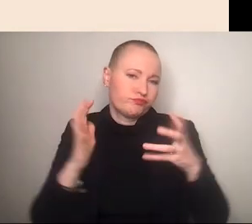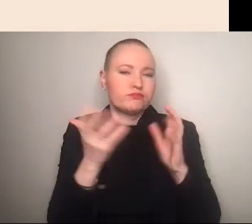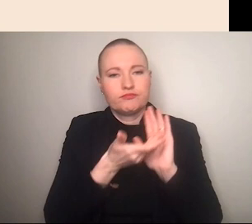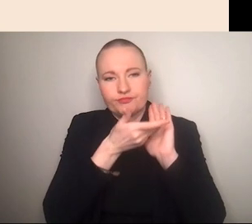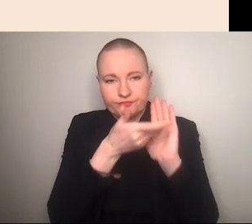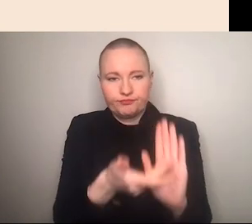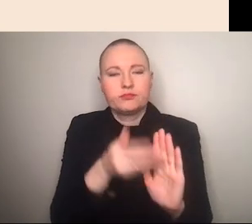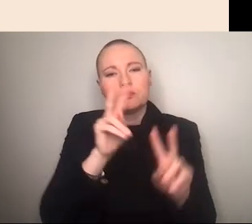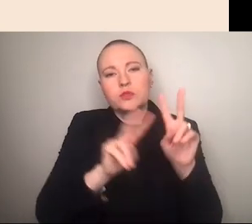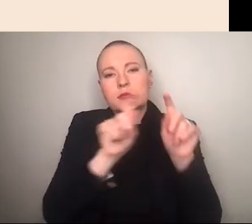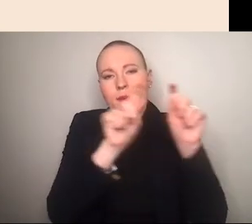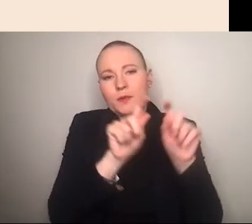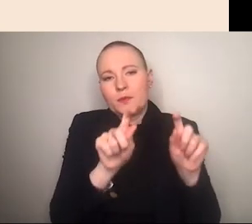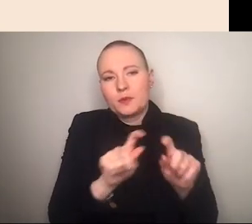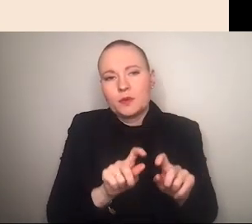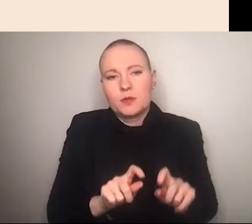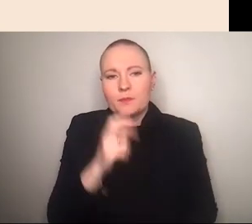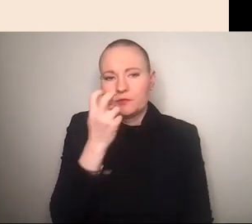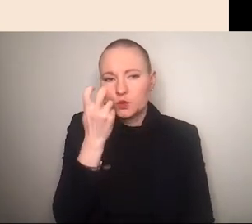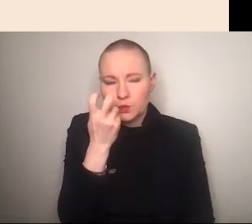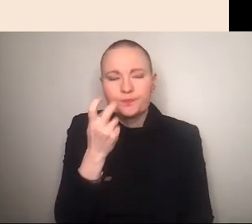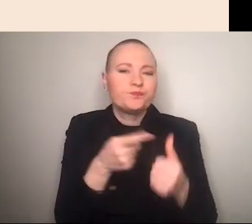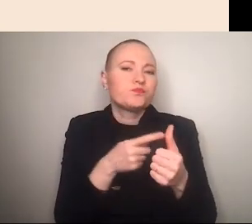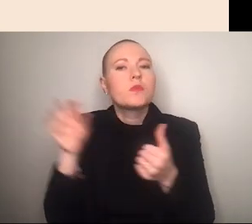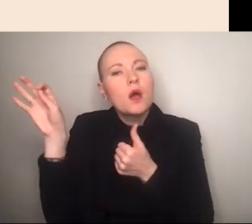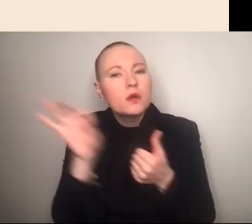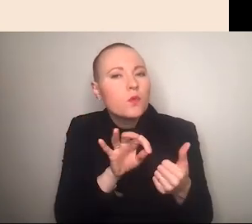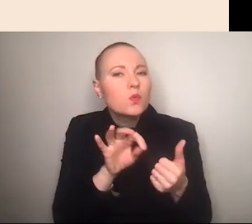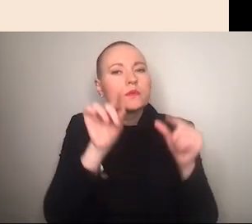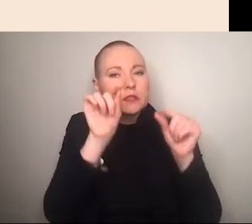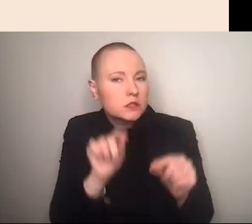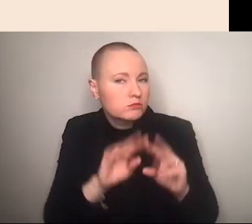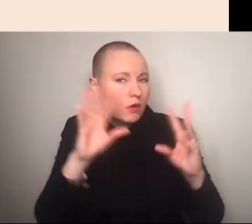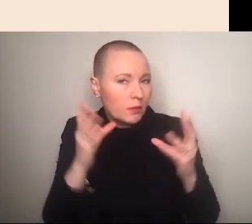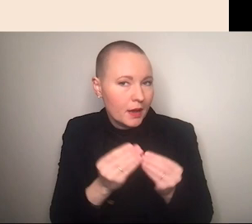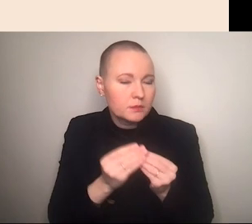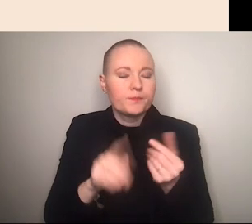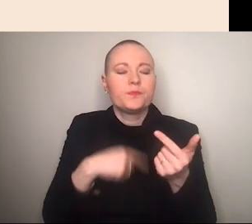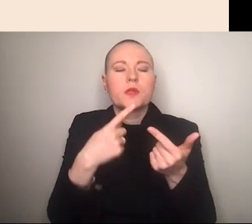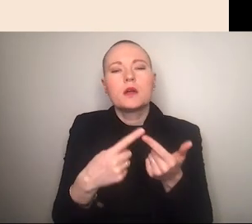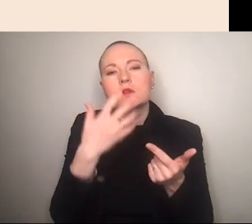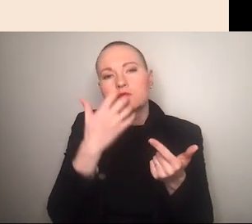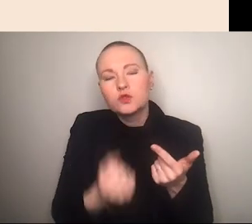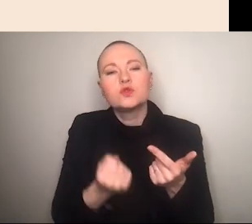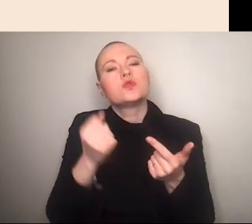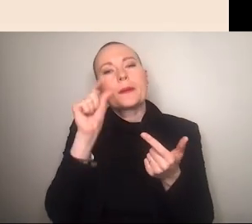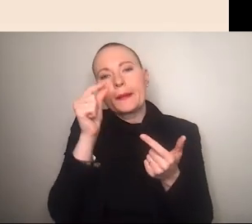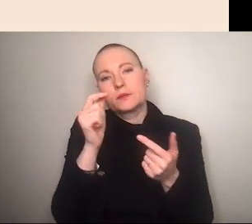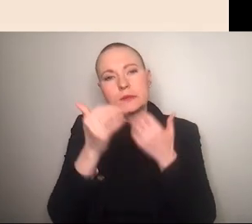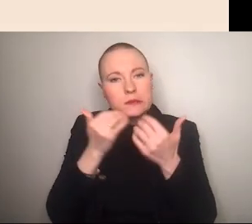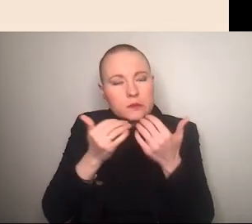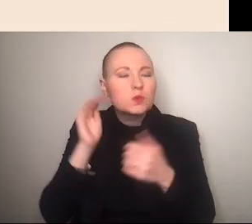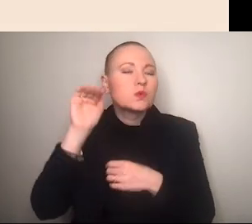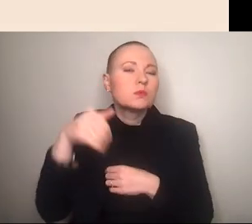themen blocke versucht zu ordnen nach einer kurzen einführung in das thema werde ich noch mal einführend etwas zu den social media